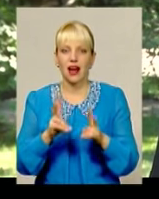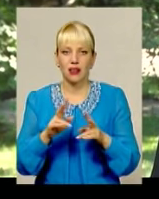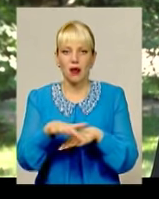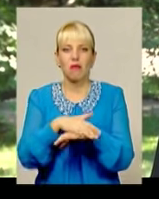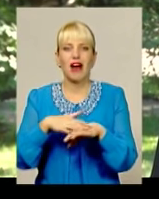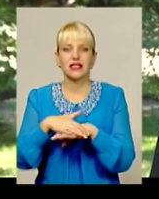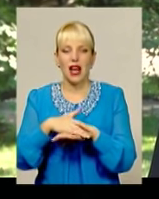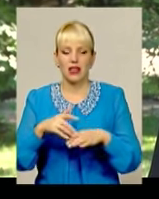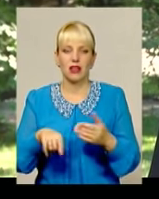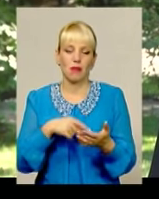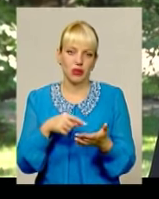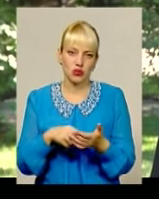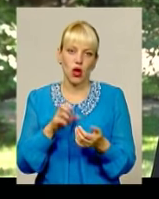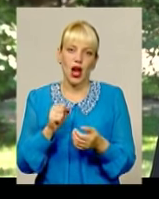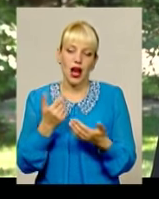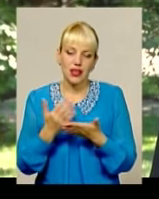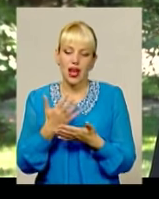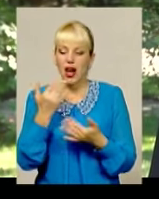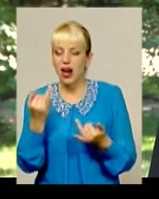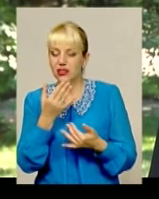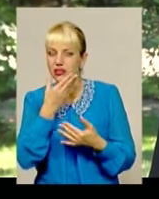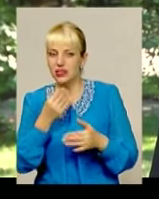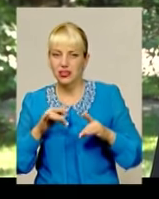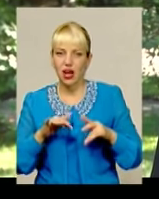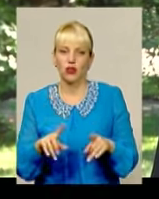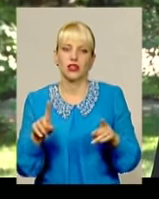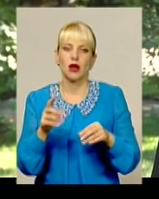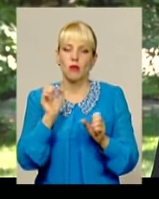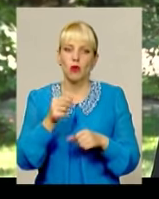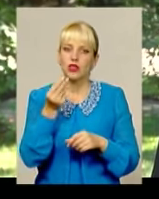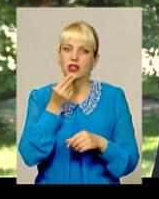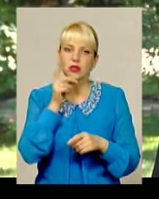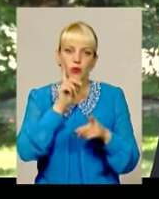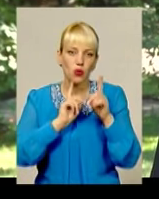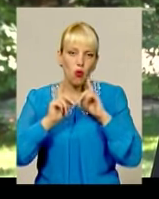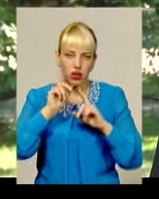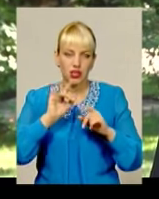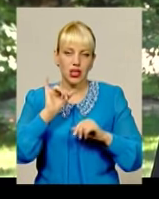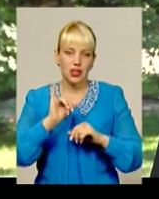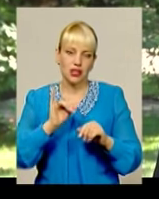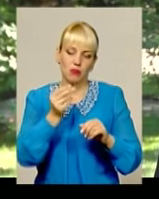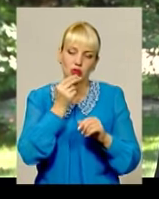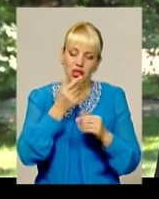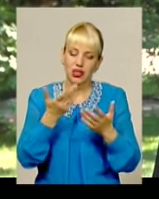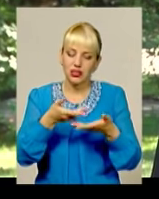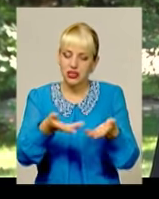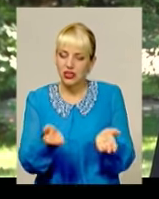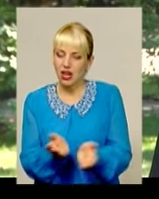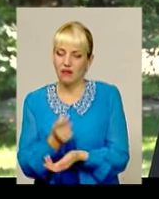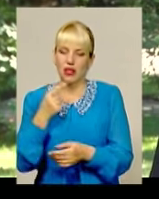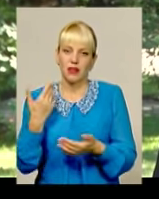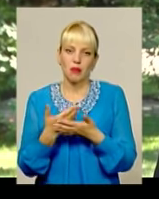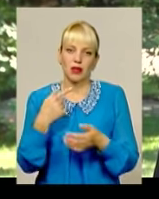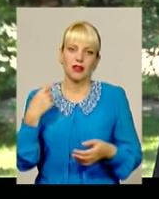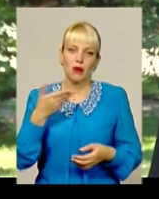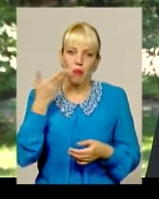а також має купу цікавих закладів, де можна смачно скуштувати смаколики, смачно покуштувати якісь потрави, якісь перші страви,